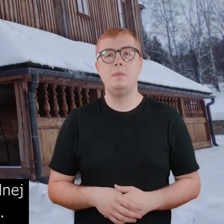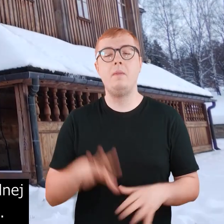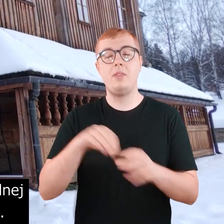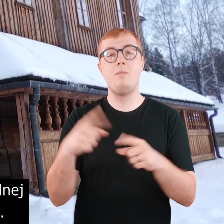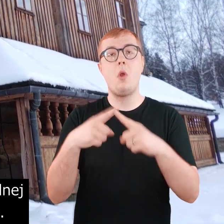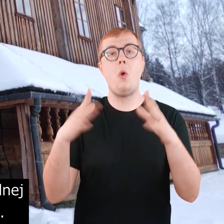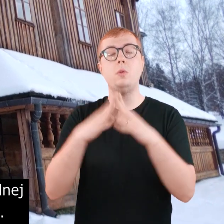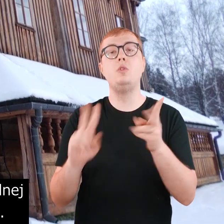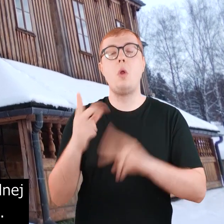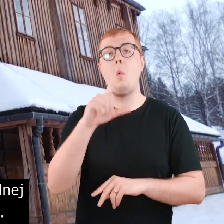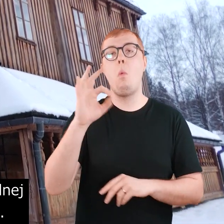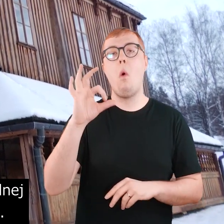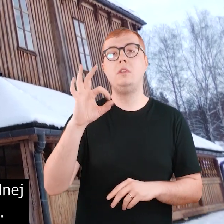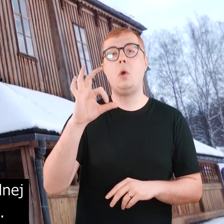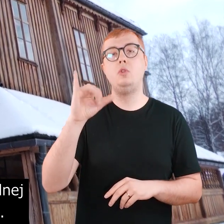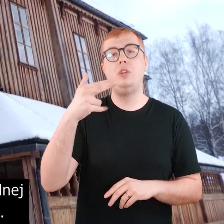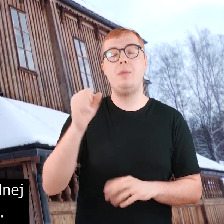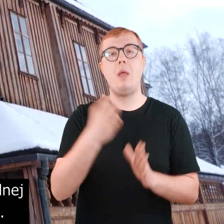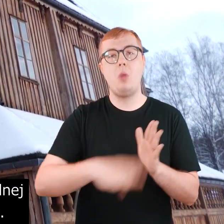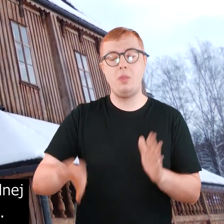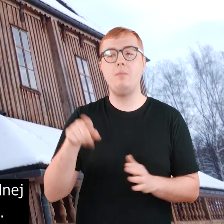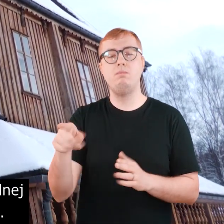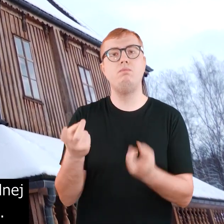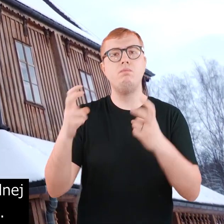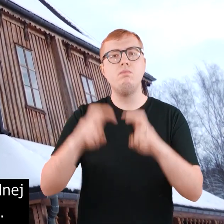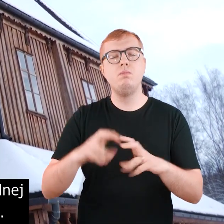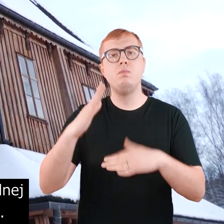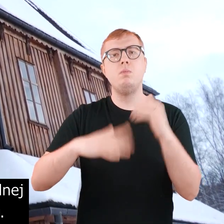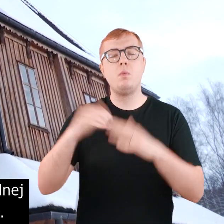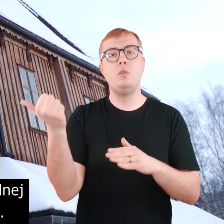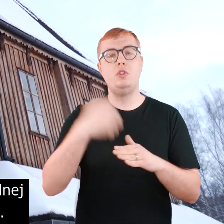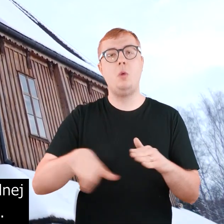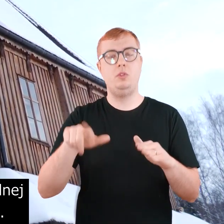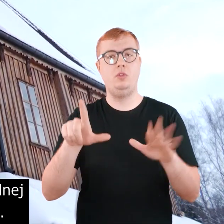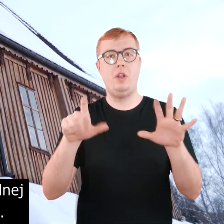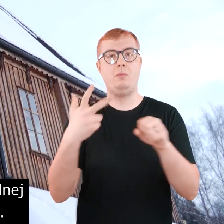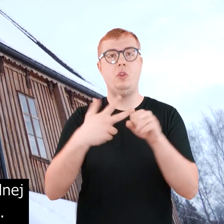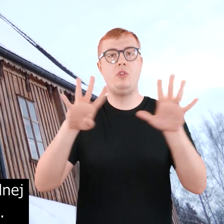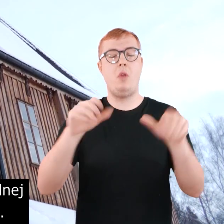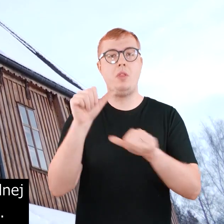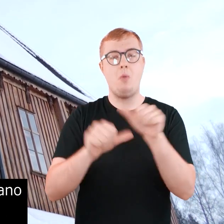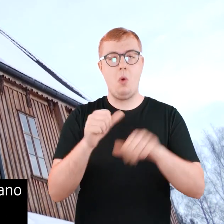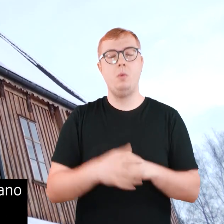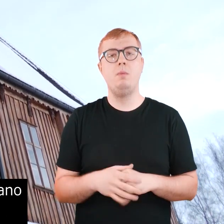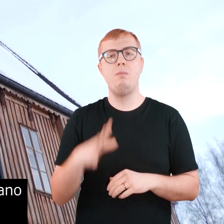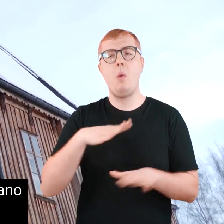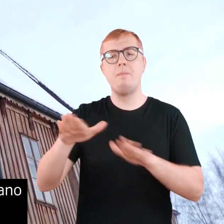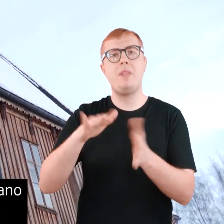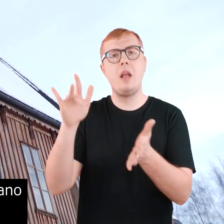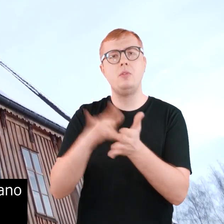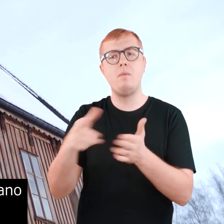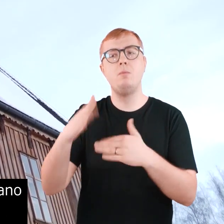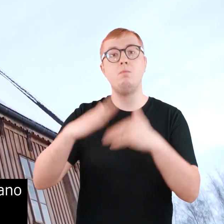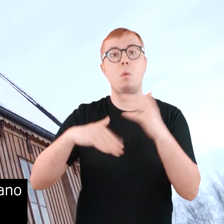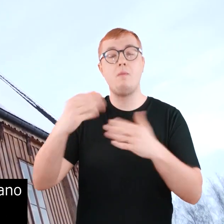Drewniany kościół z Łososiny Dolnej został wykonany w 1739 roku. Kiedy w